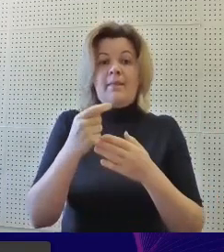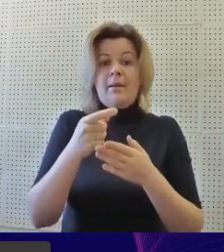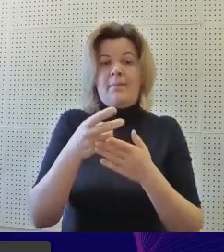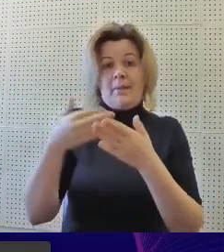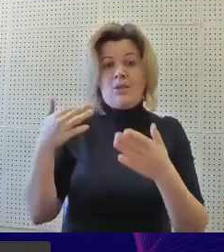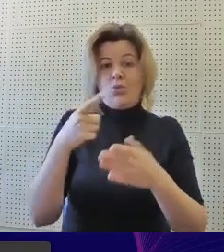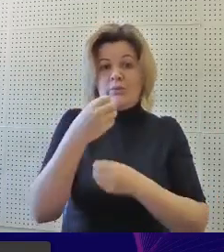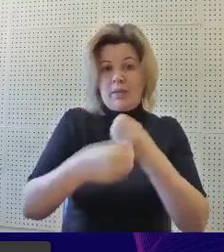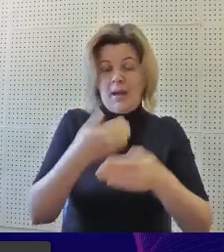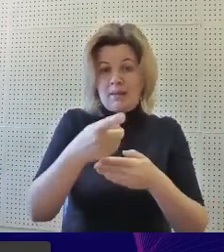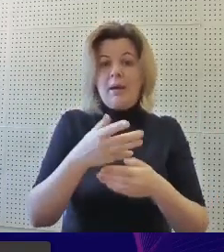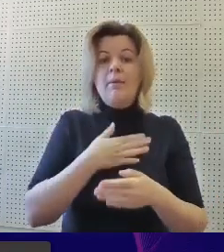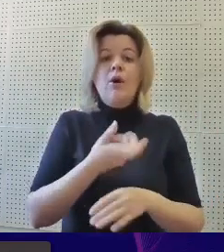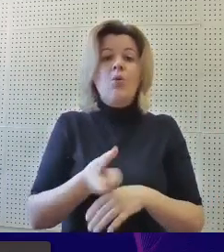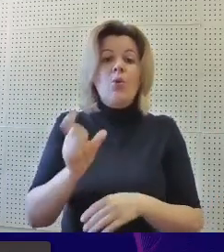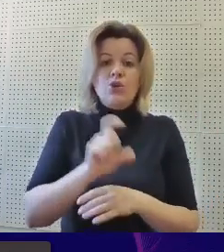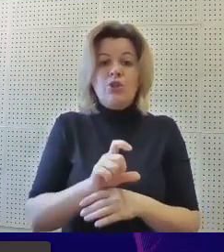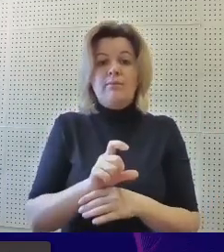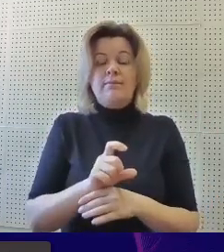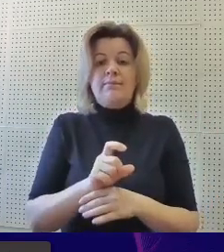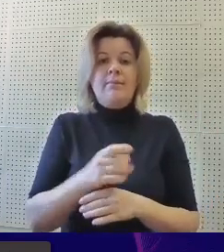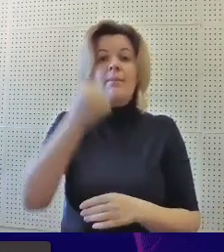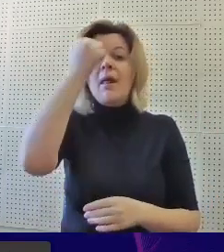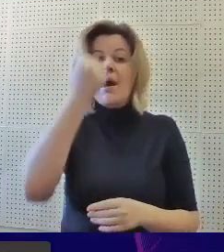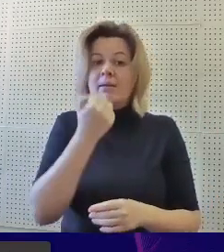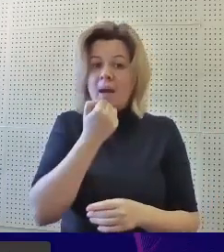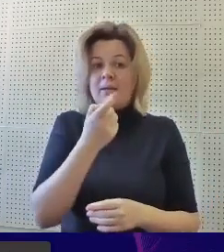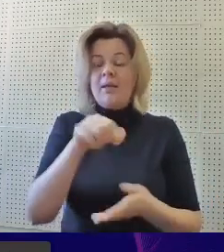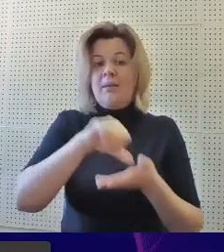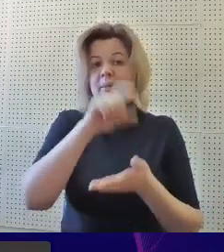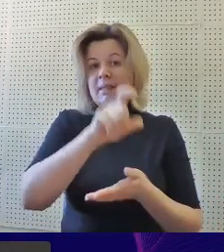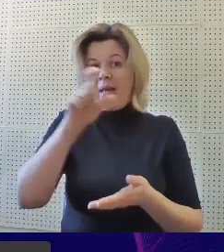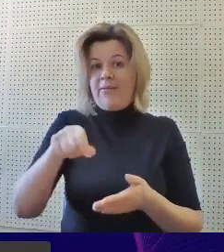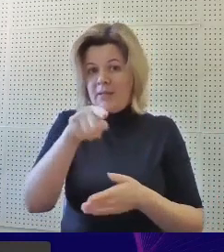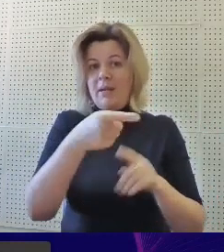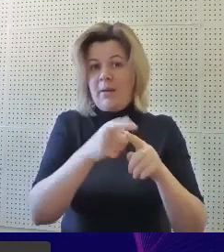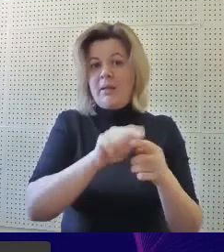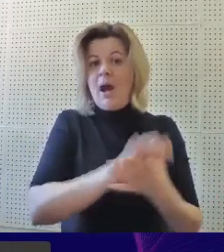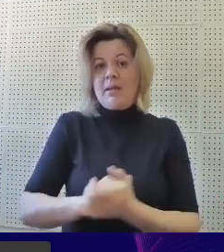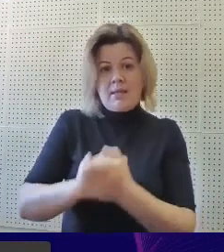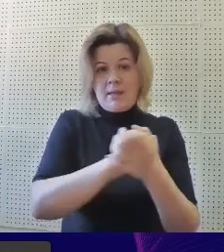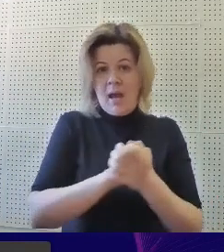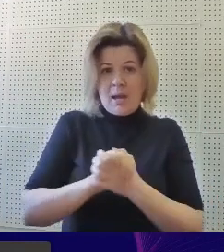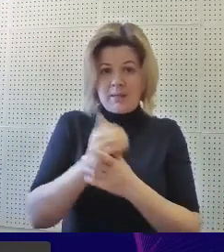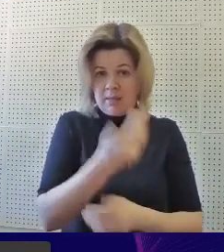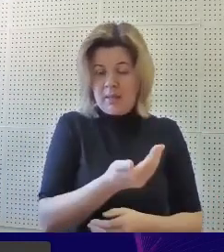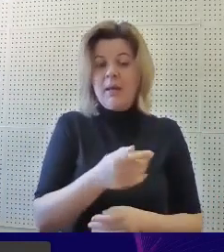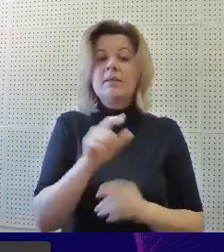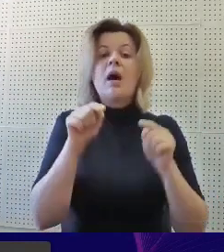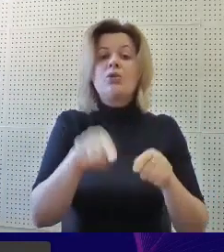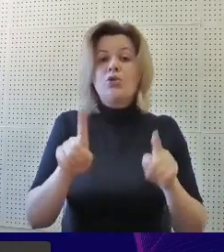на предыдущем слайде, мы очень благодарны представителям этой ассоциации